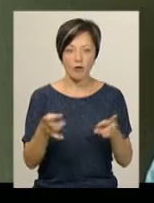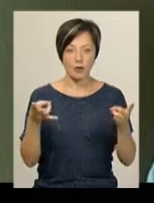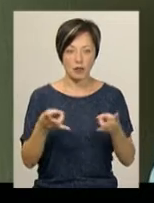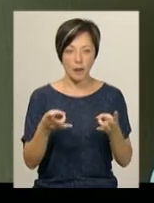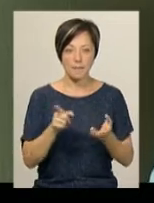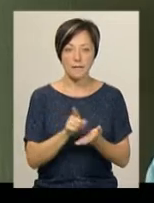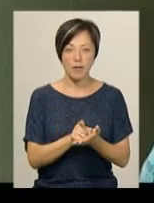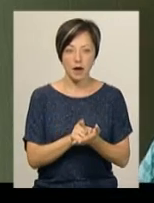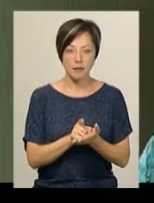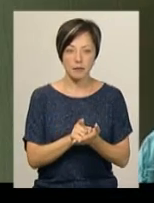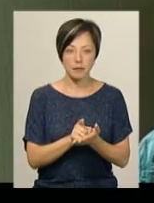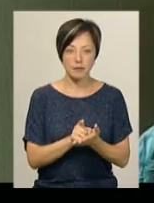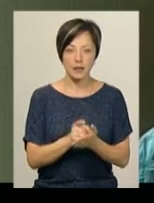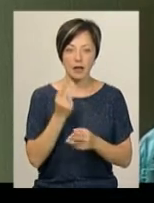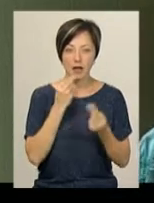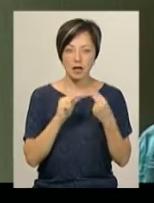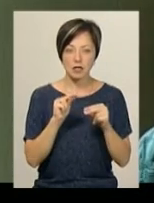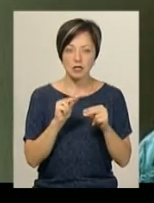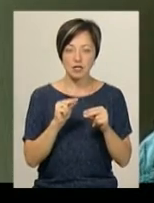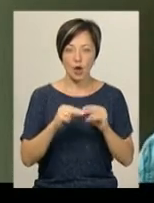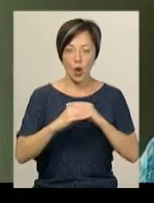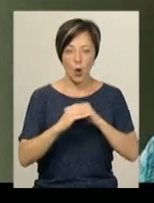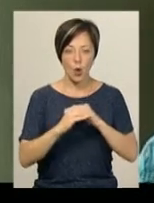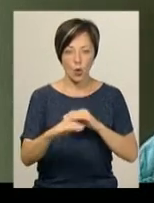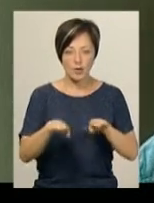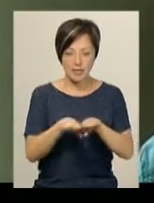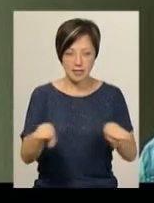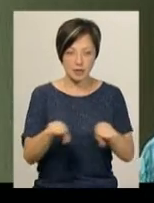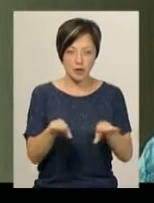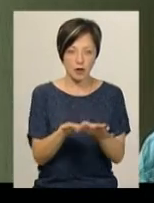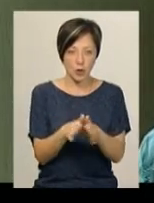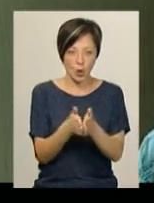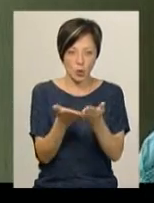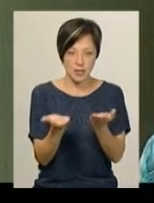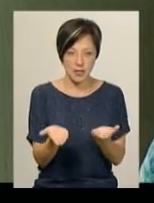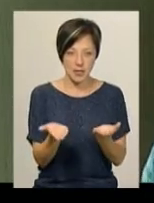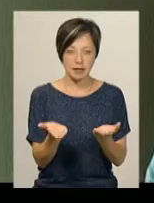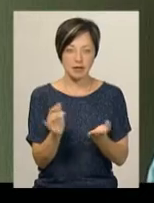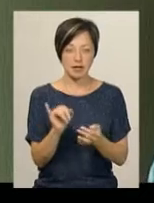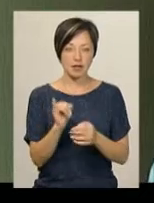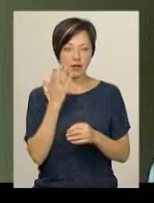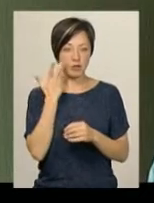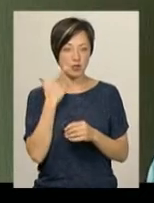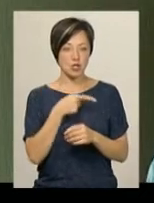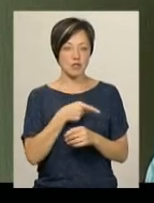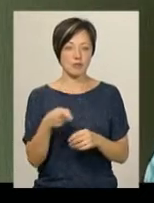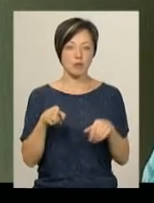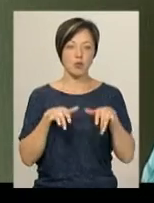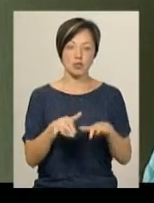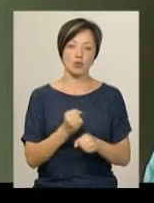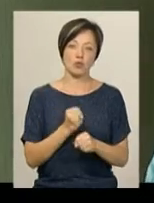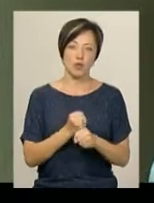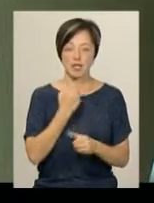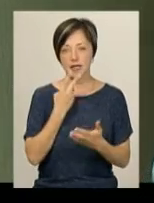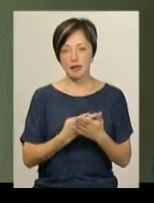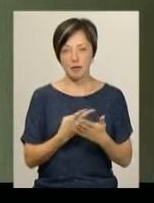ми маємо її з якомога краще розрівняти, розкрити. І вже під час самого процесу роботи ми